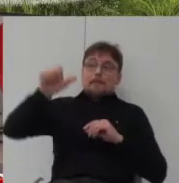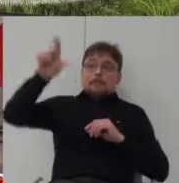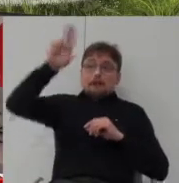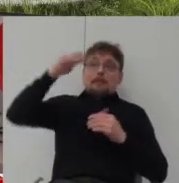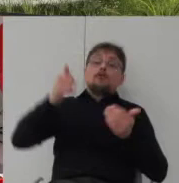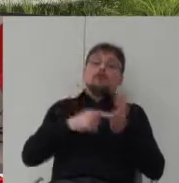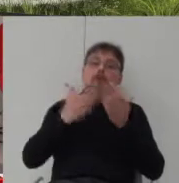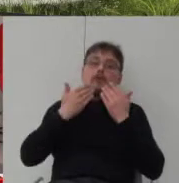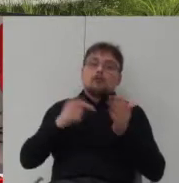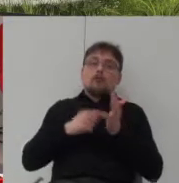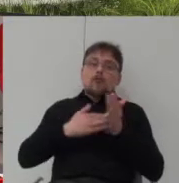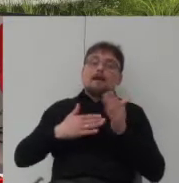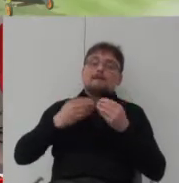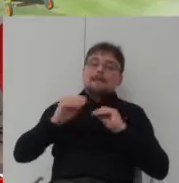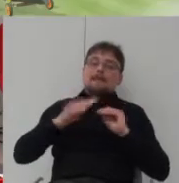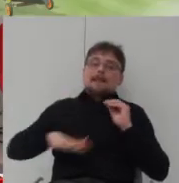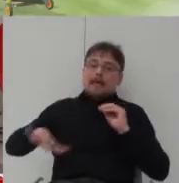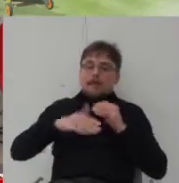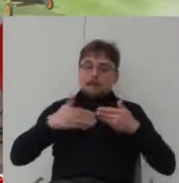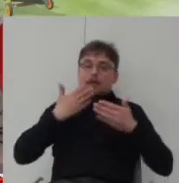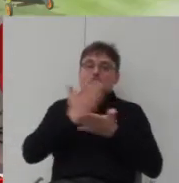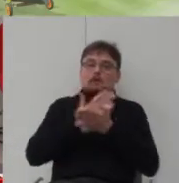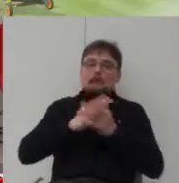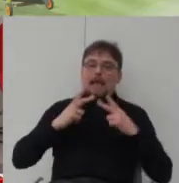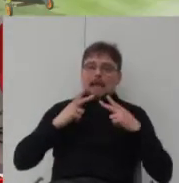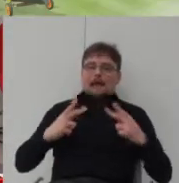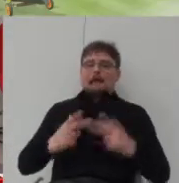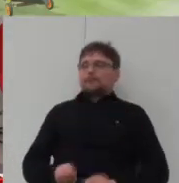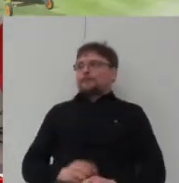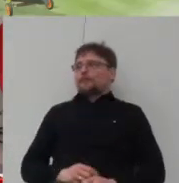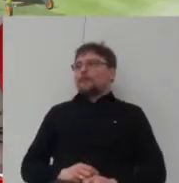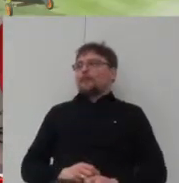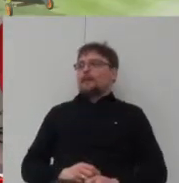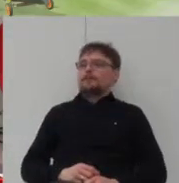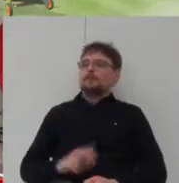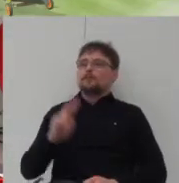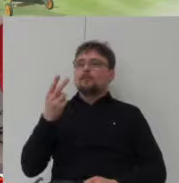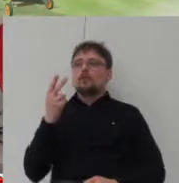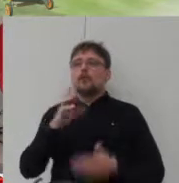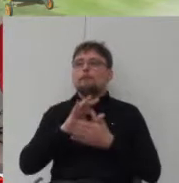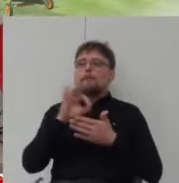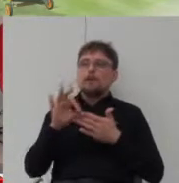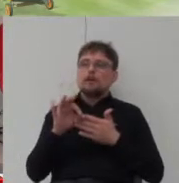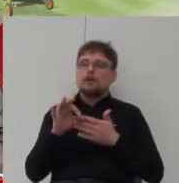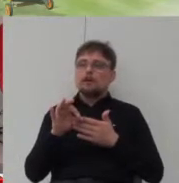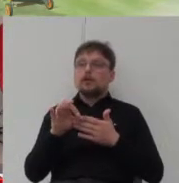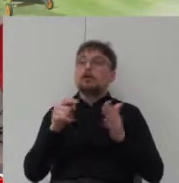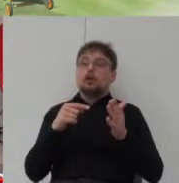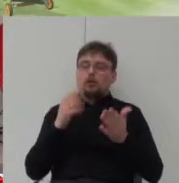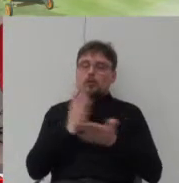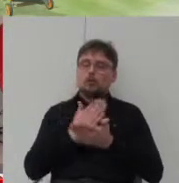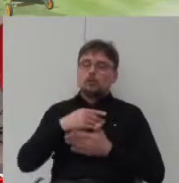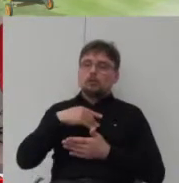oddać na rekreację drugim projektem drugim jak już mówiłem projekt będący już w budowie